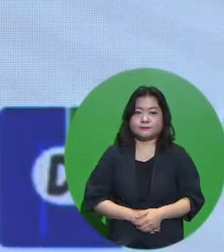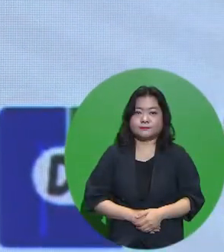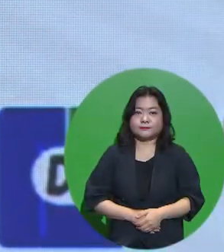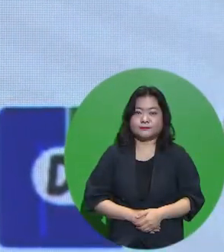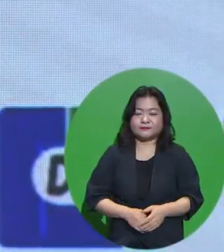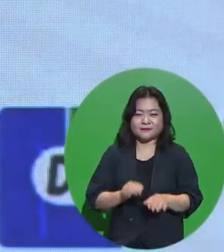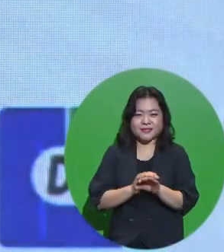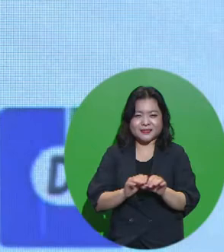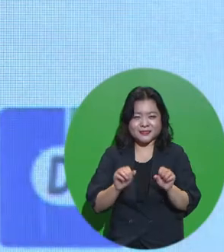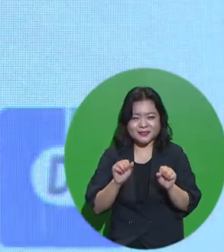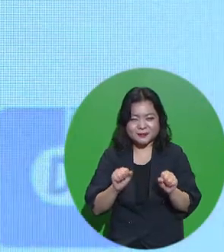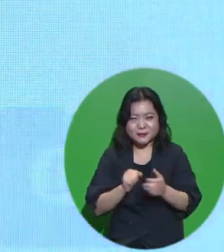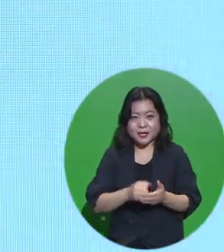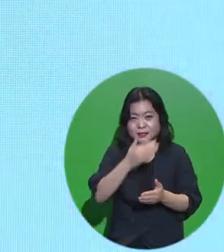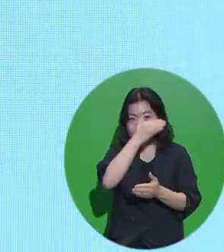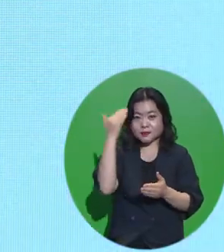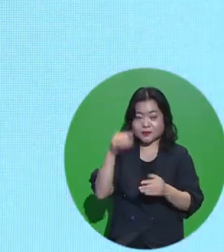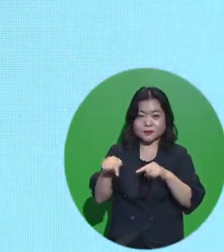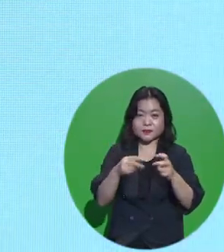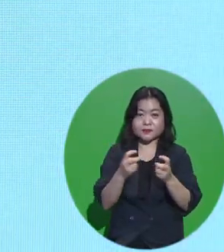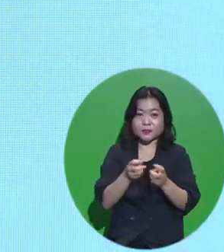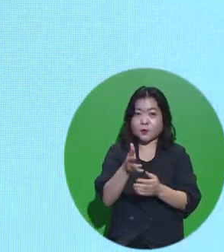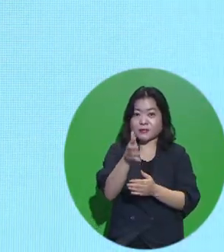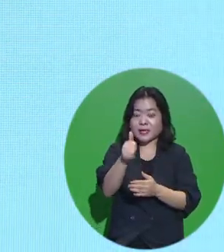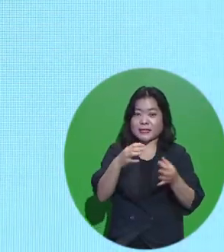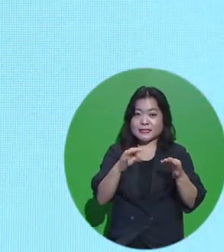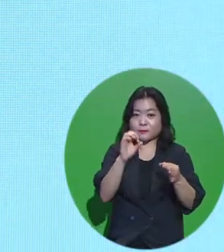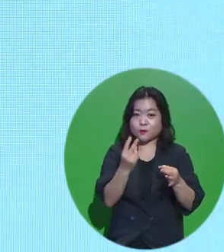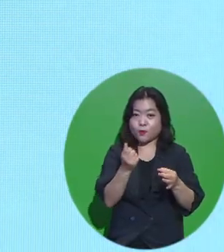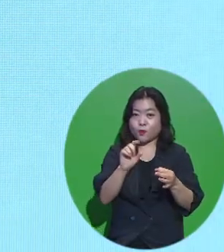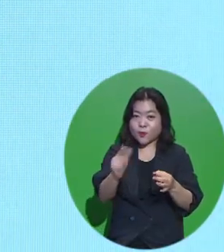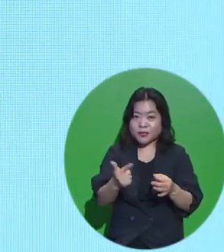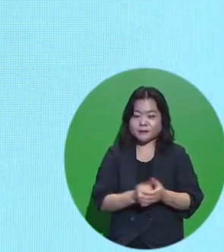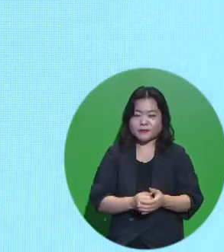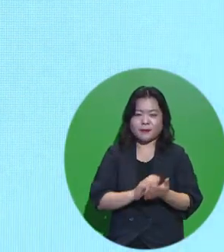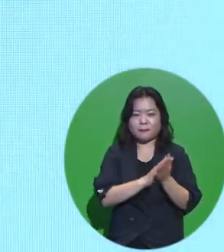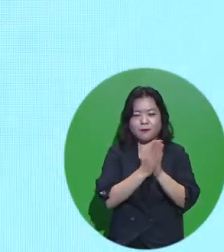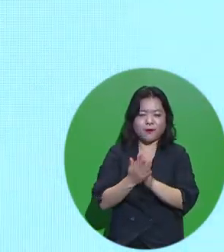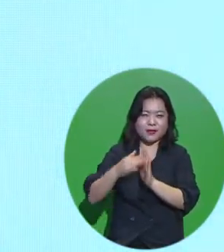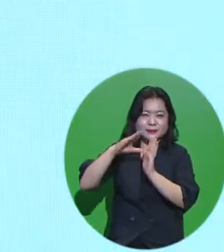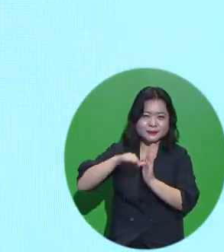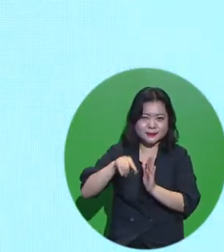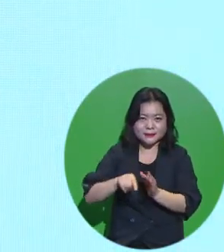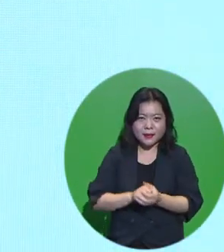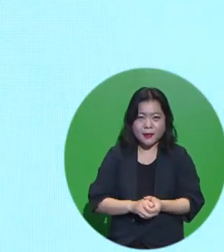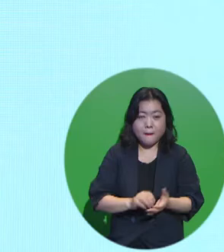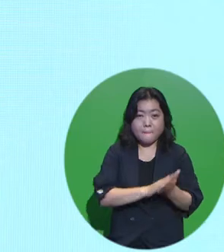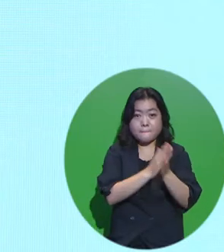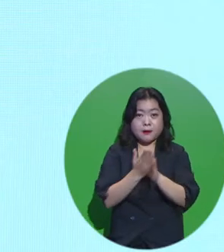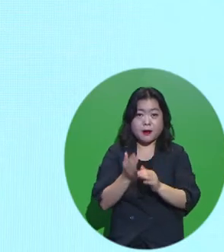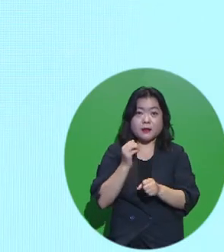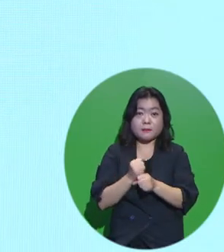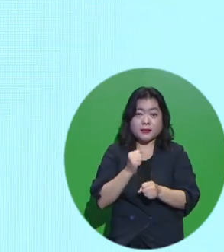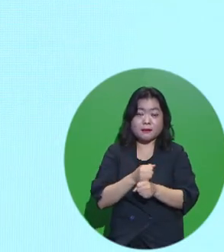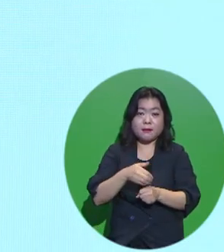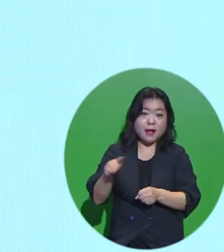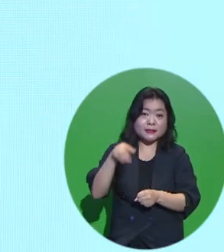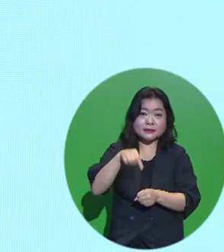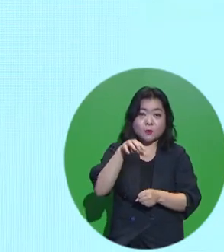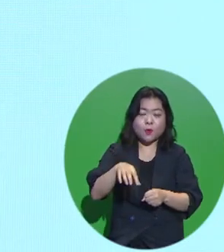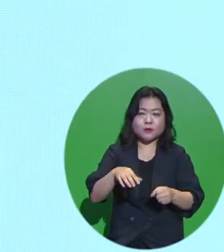안녕하십니까 청년정책과장 김요한입니다 변화하는 시대 변화를 만들어가는 이곳